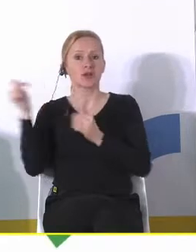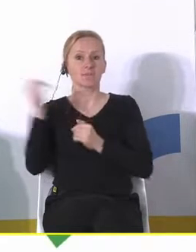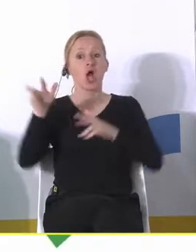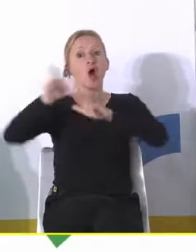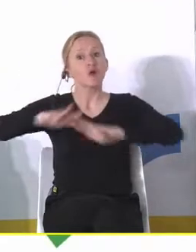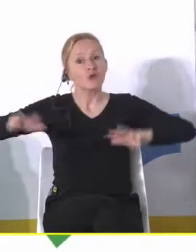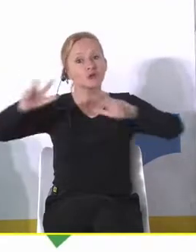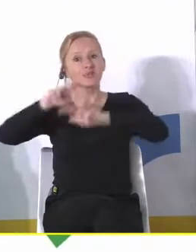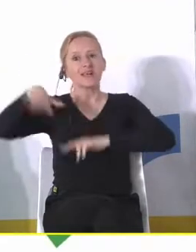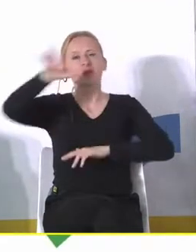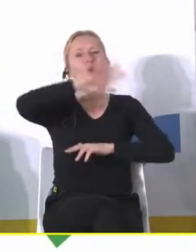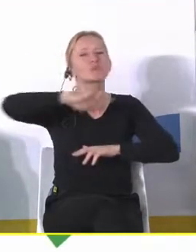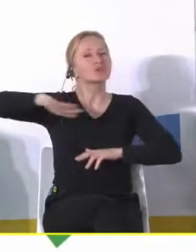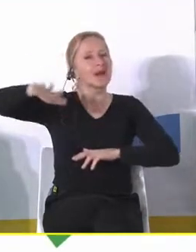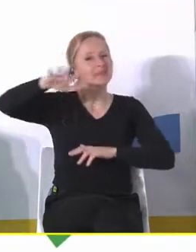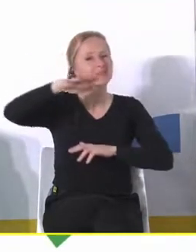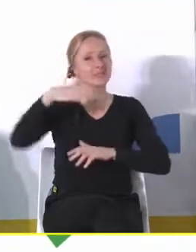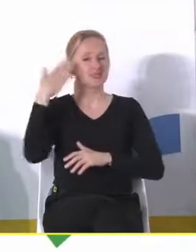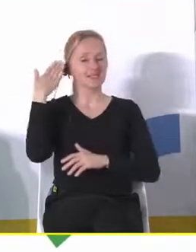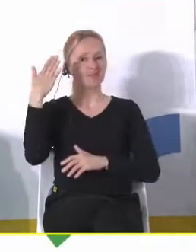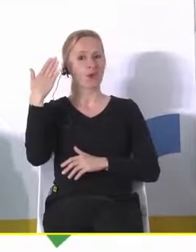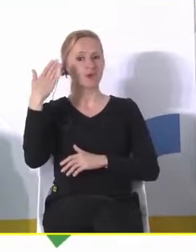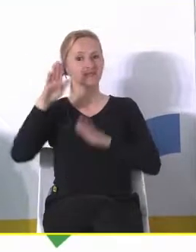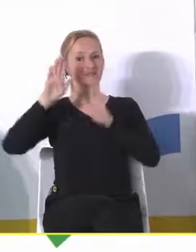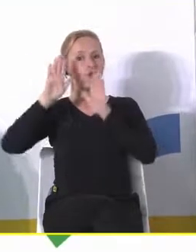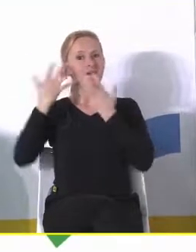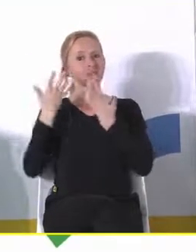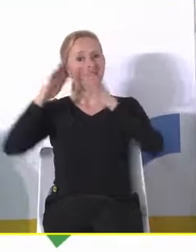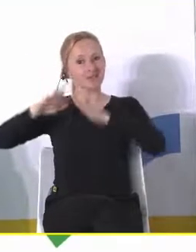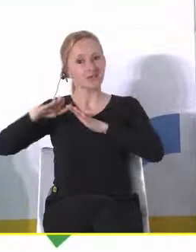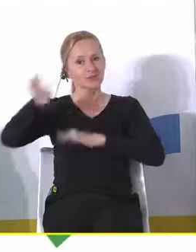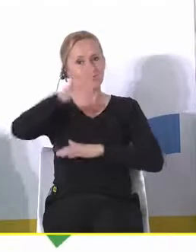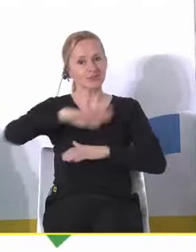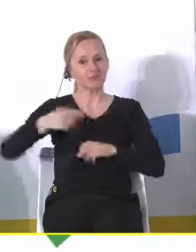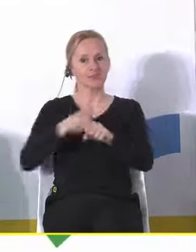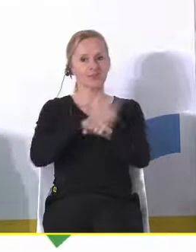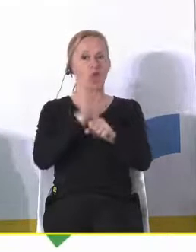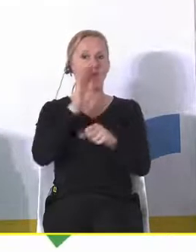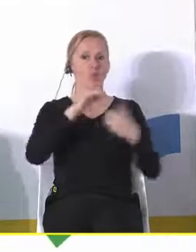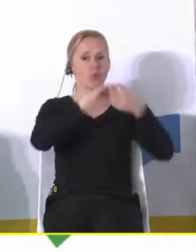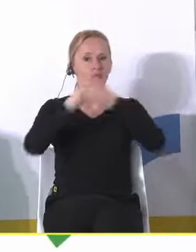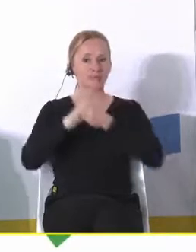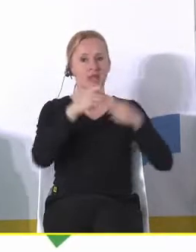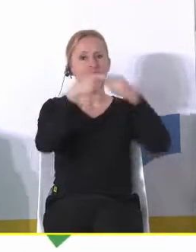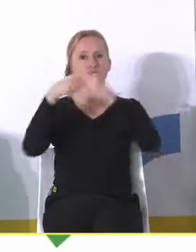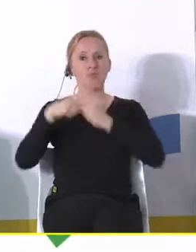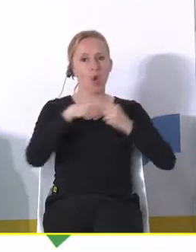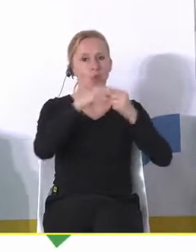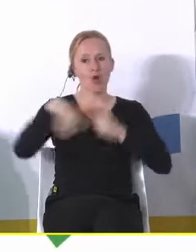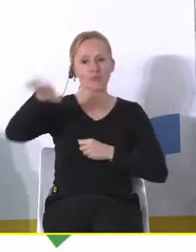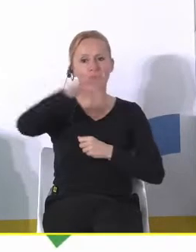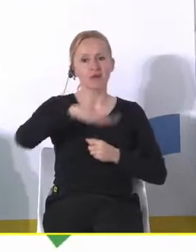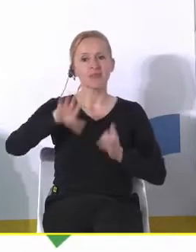no to już dzisiaj jest truizmem, to znaczy społeczeństwo, więc także i wspólnoty lokalne, także